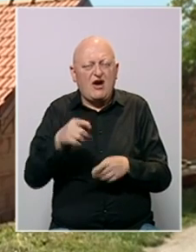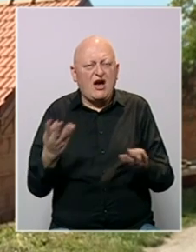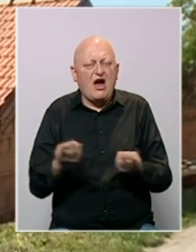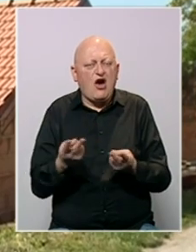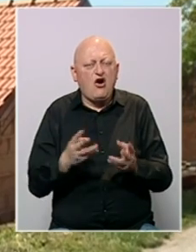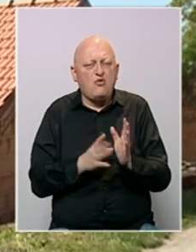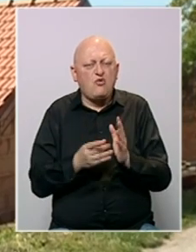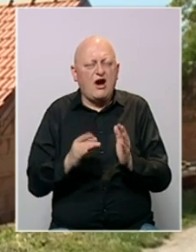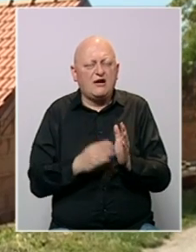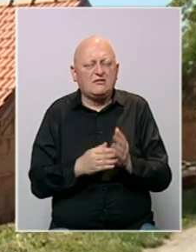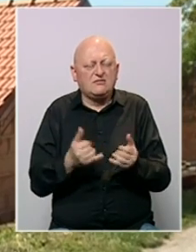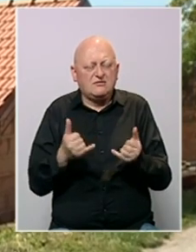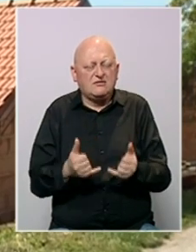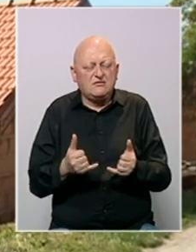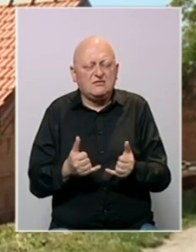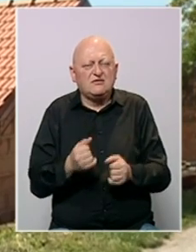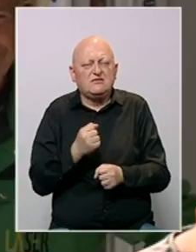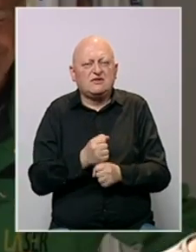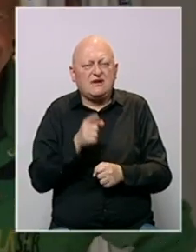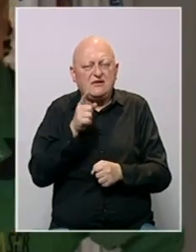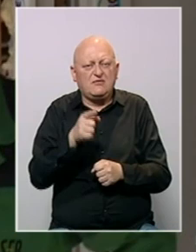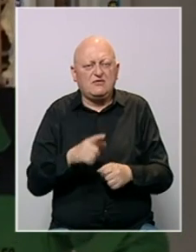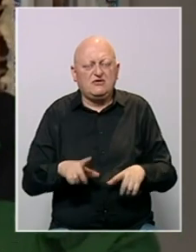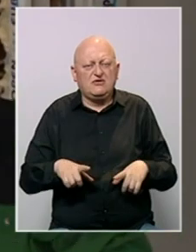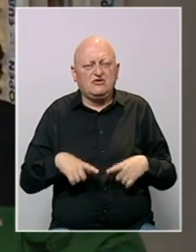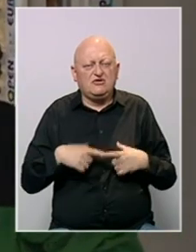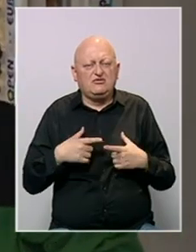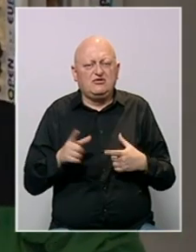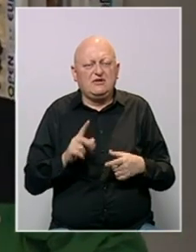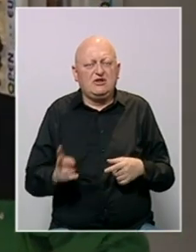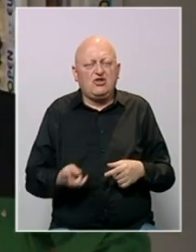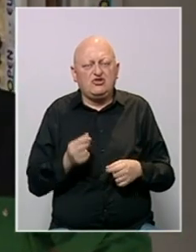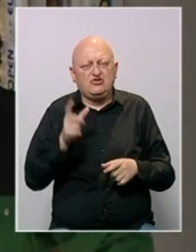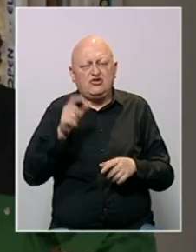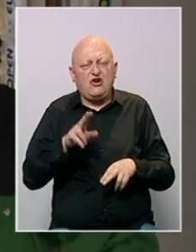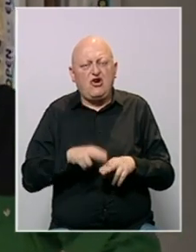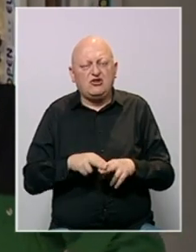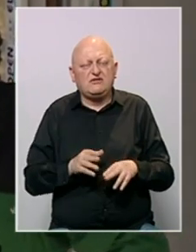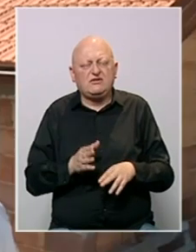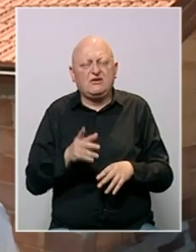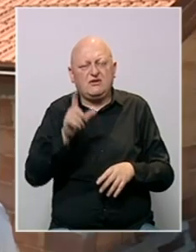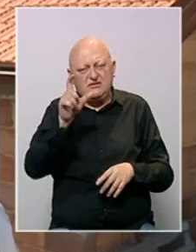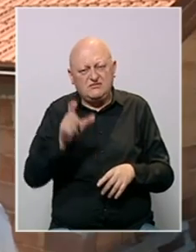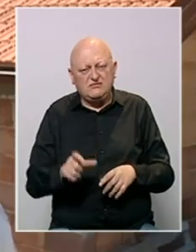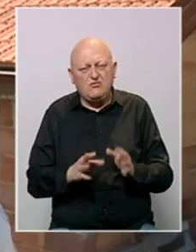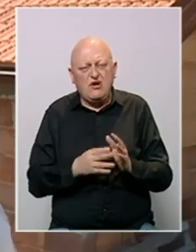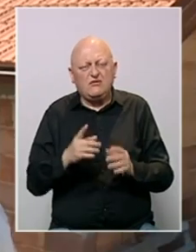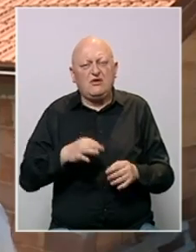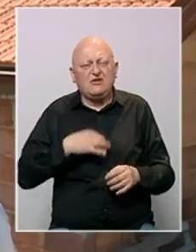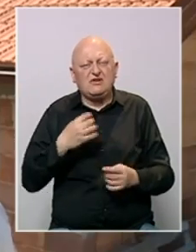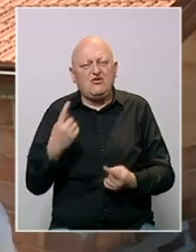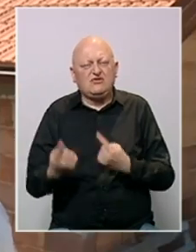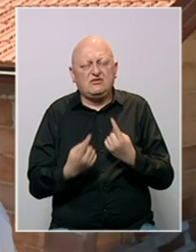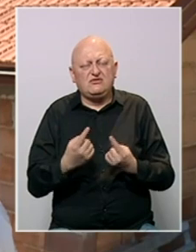koji je Muharemo, a sad onda sad radimo njemu. Život, nedostojan čovjeka, ostavio je traga na Muharemu i njegovom zdravstvenom